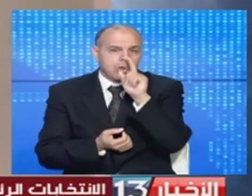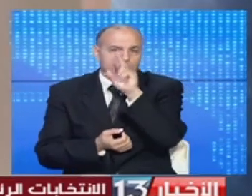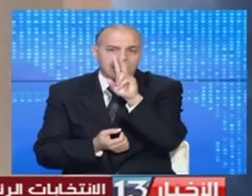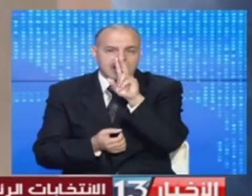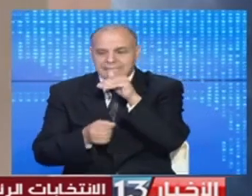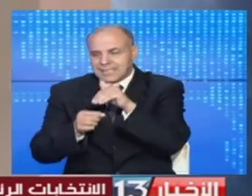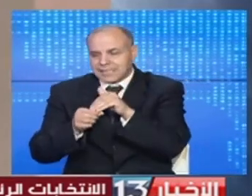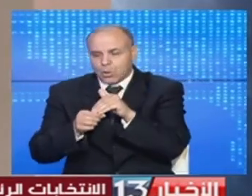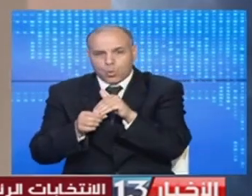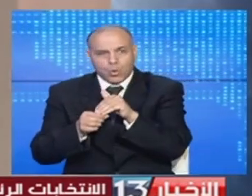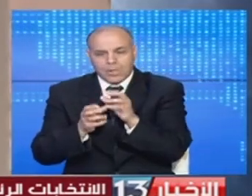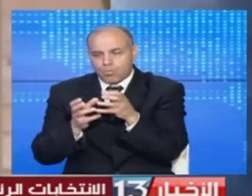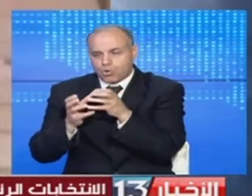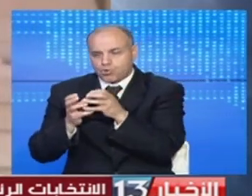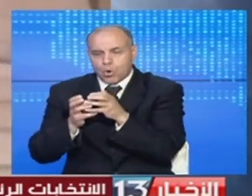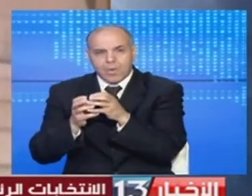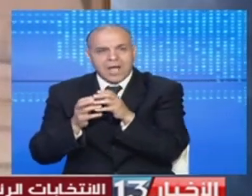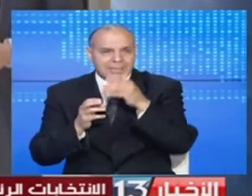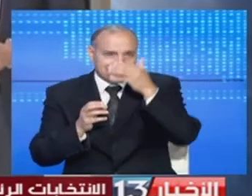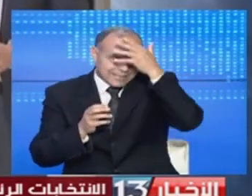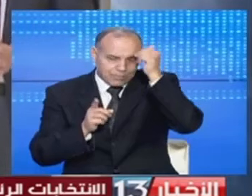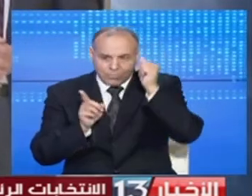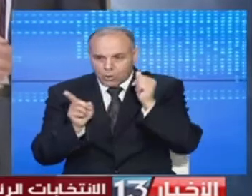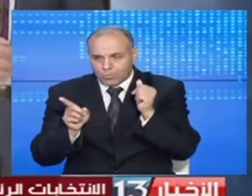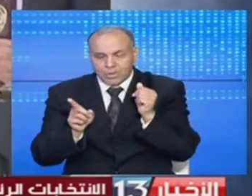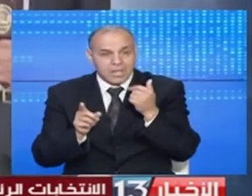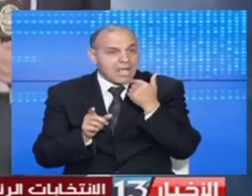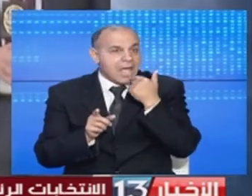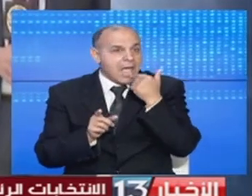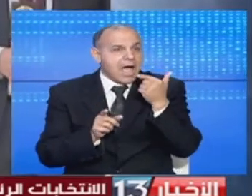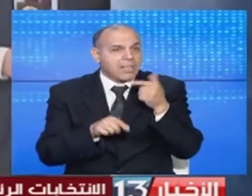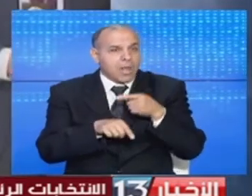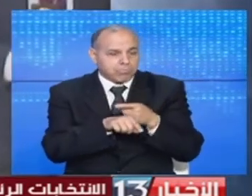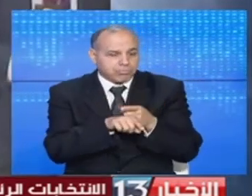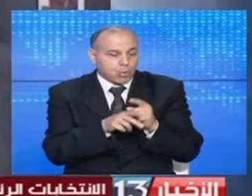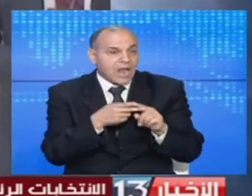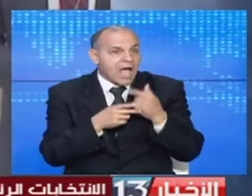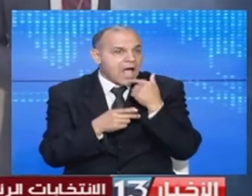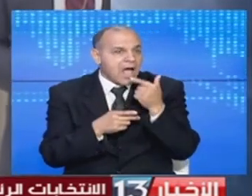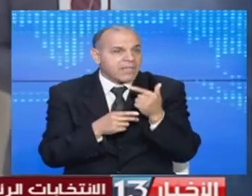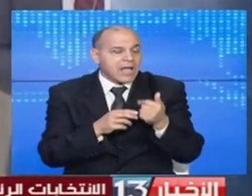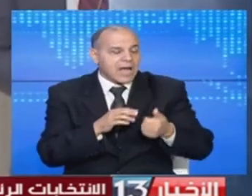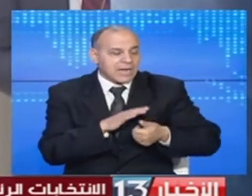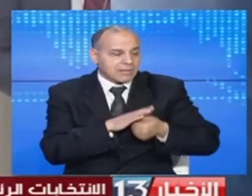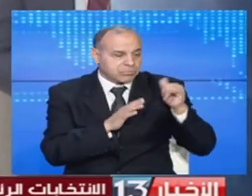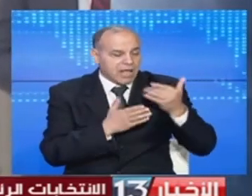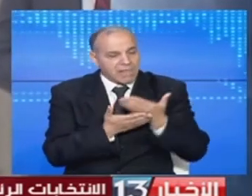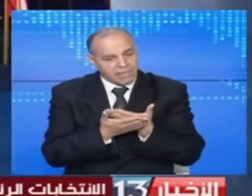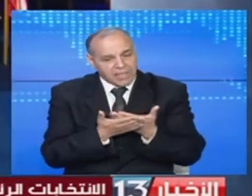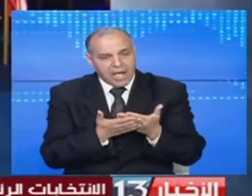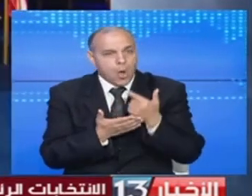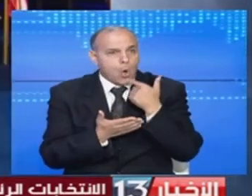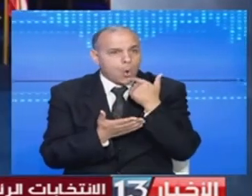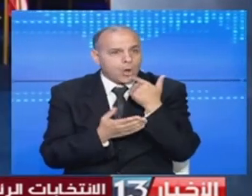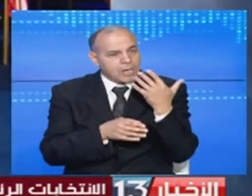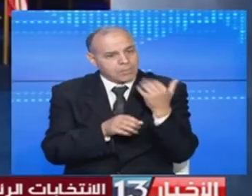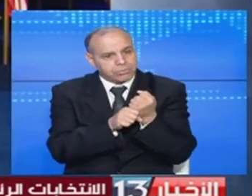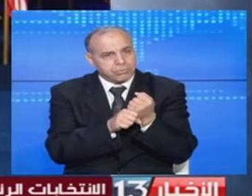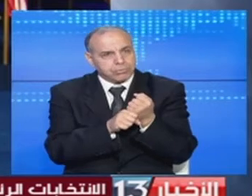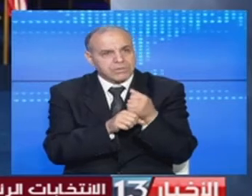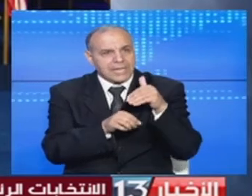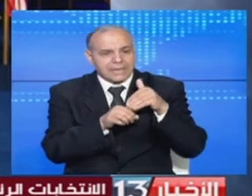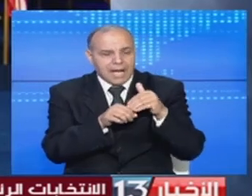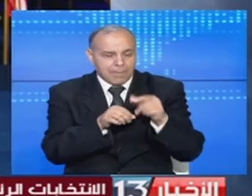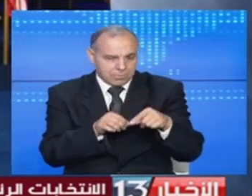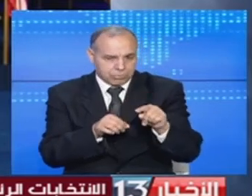صوتا بالمجمع لدونالد ترامب وبعد وقت قصير من أعراب بايدن اليوم عن ثقته في تحقيق الفوز في